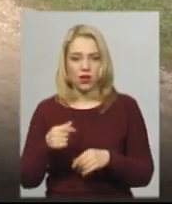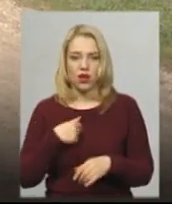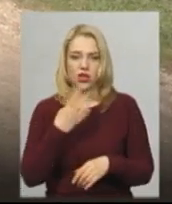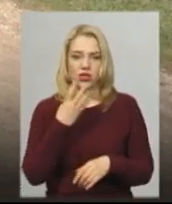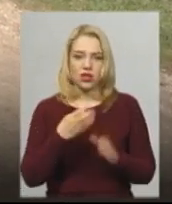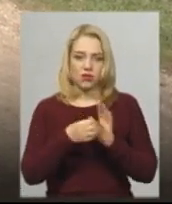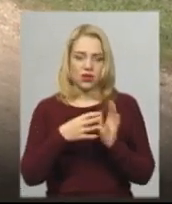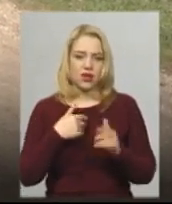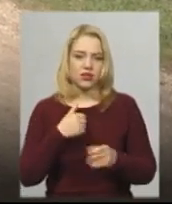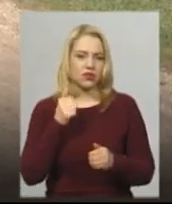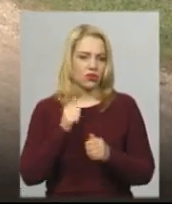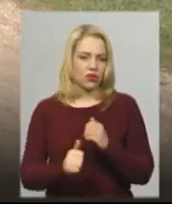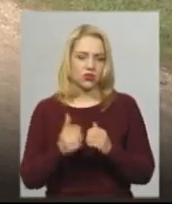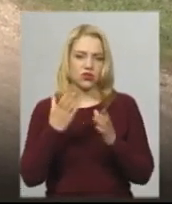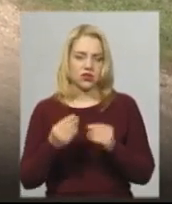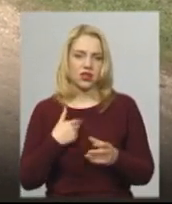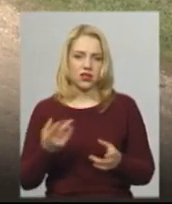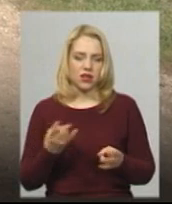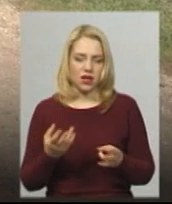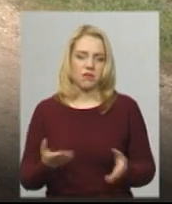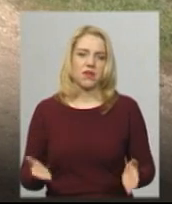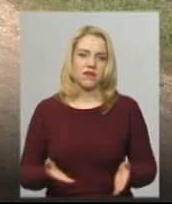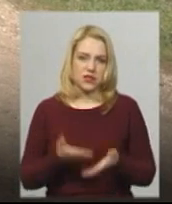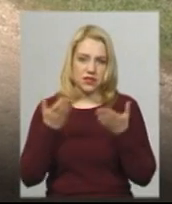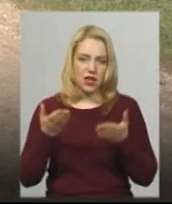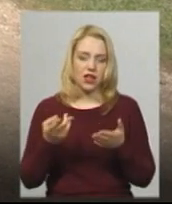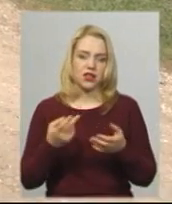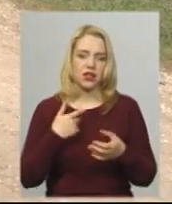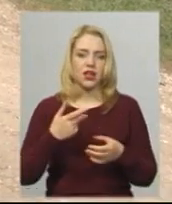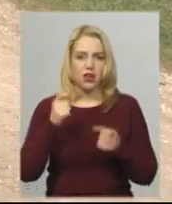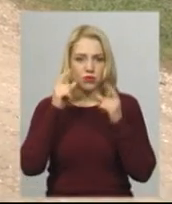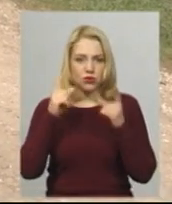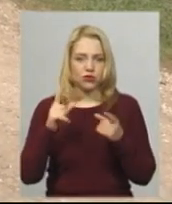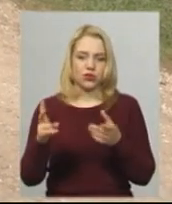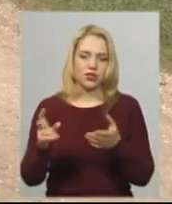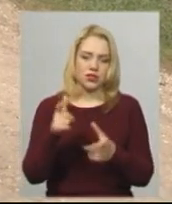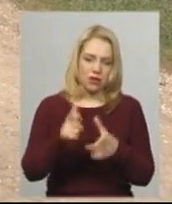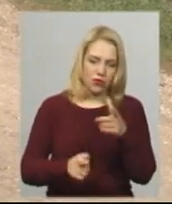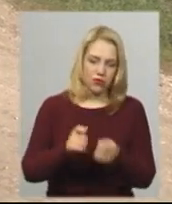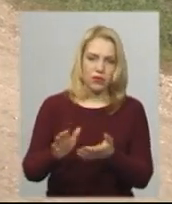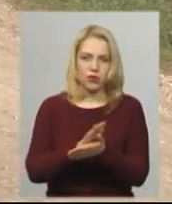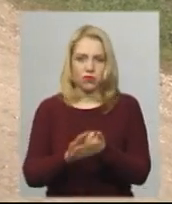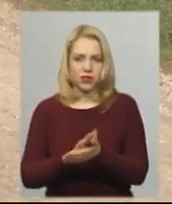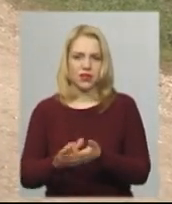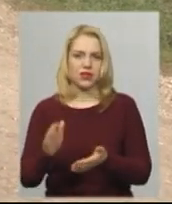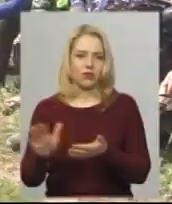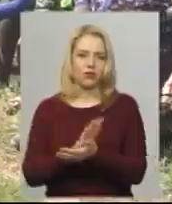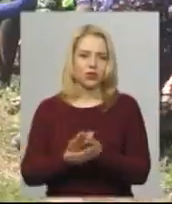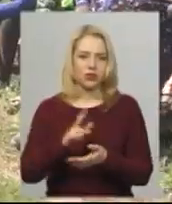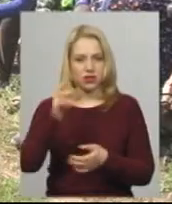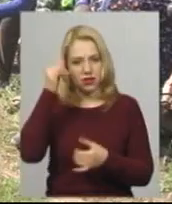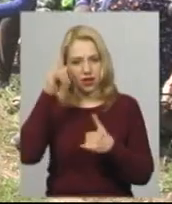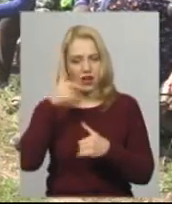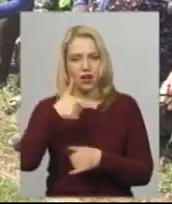ніхто не підмінює. Треба подуїти, напувати, почеснити і гної. Ціна 4,5 чи 5 гривень за літр молока